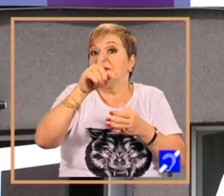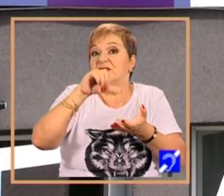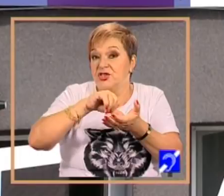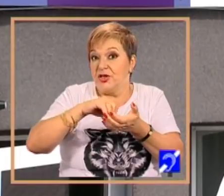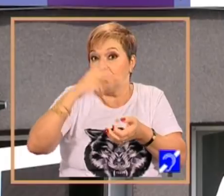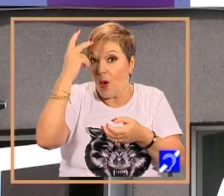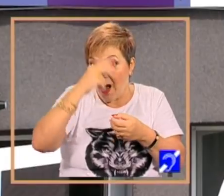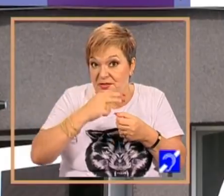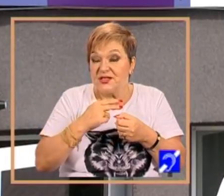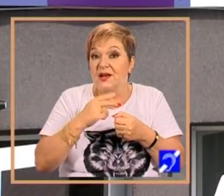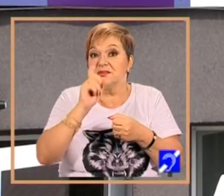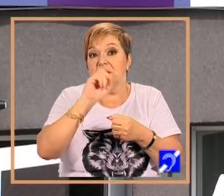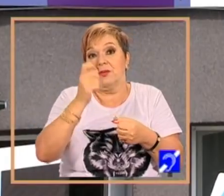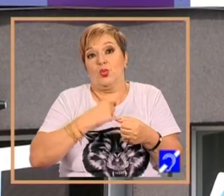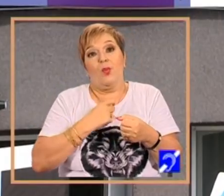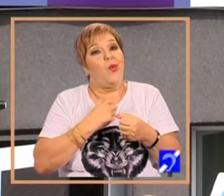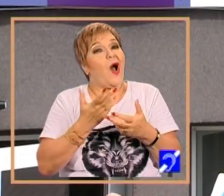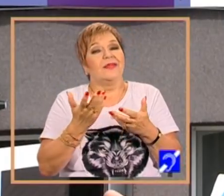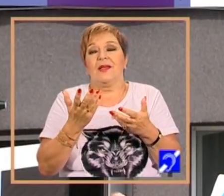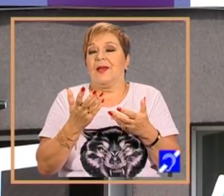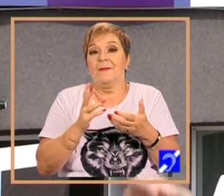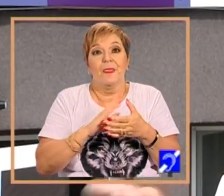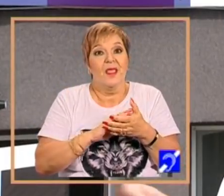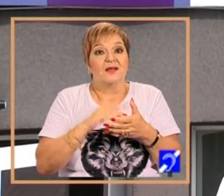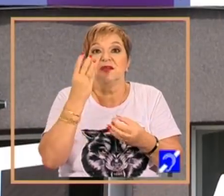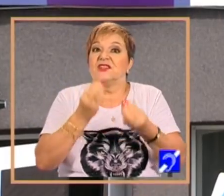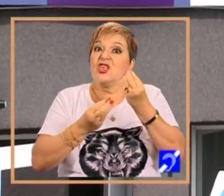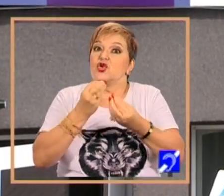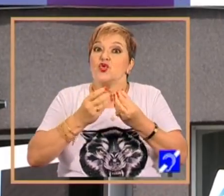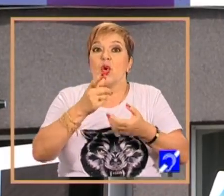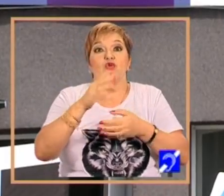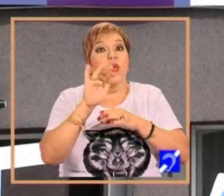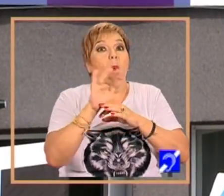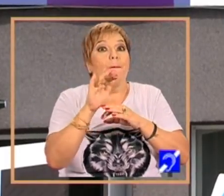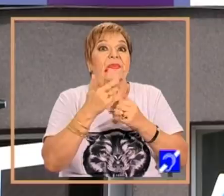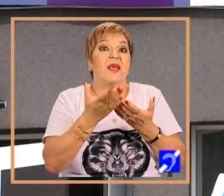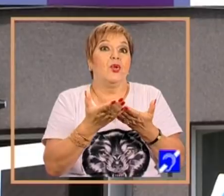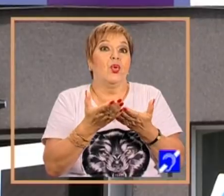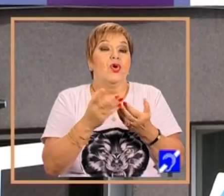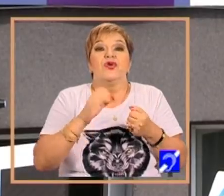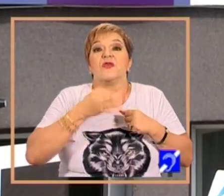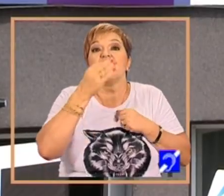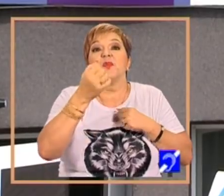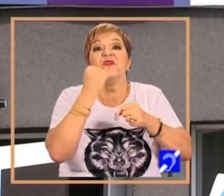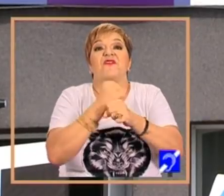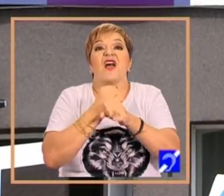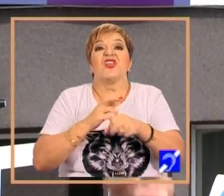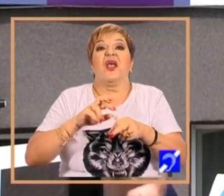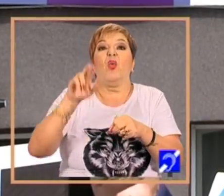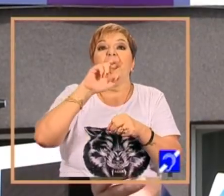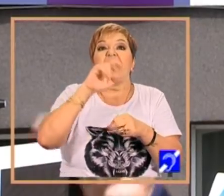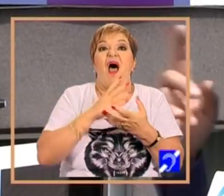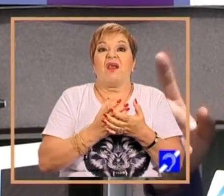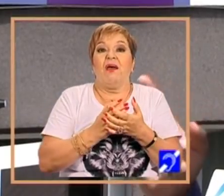că nu poți să te joci cu copilul și să zici că faci terapie la un